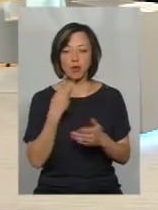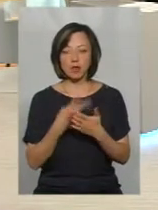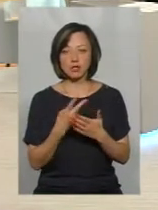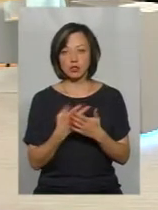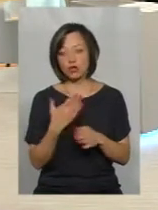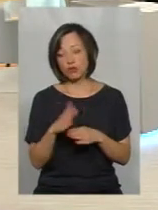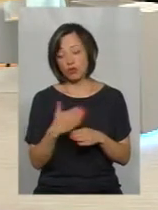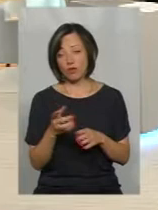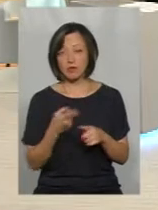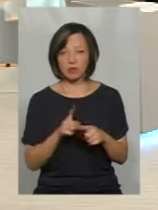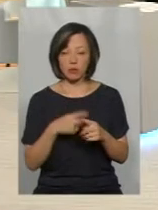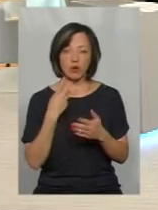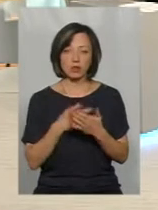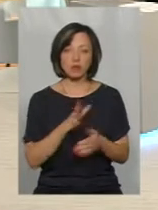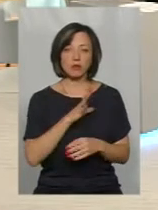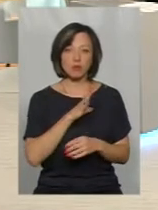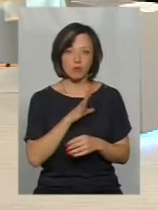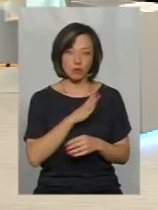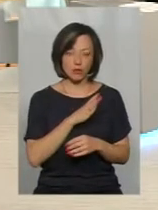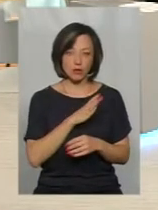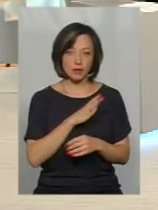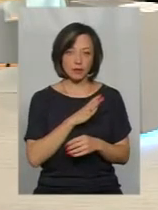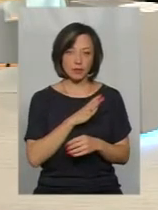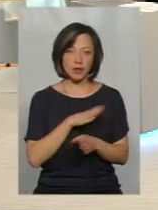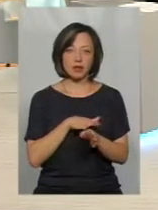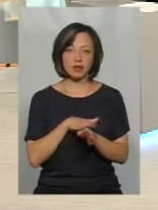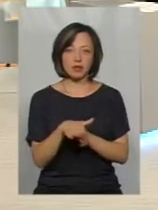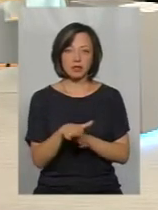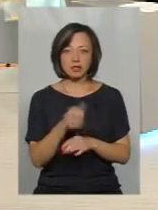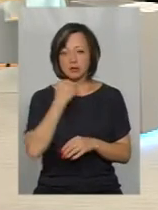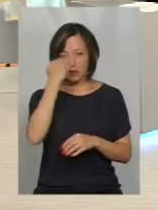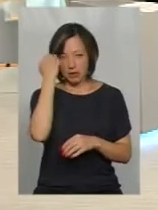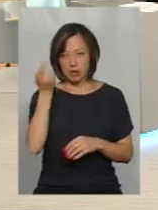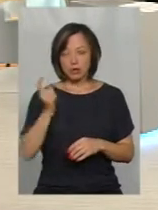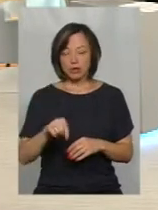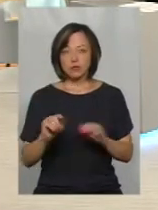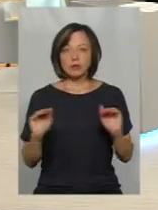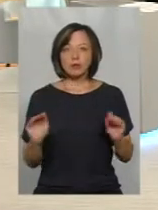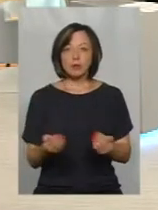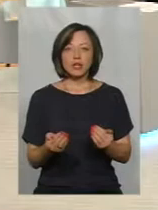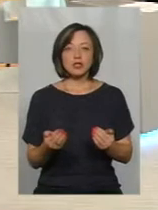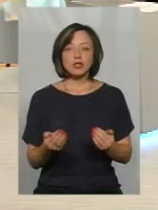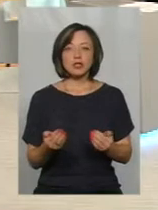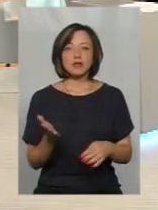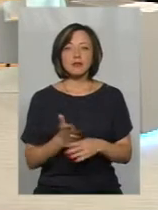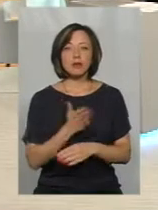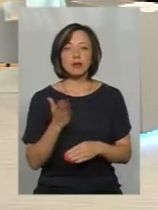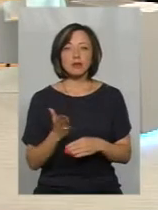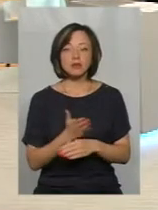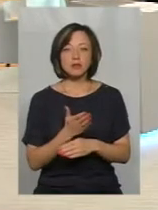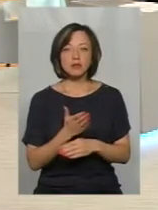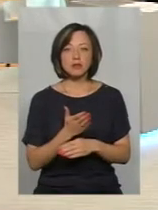Частково ці показники були реалізовані завдяки тому, що зменшувалось виробництво